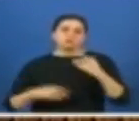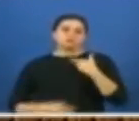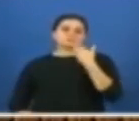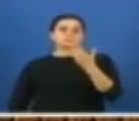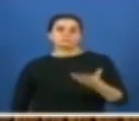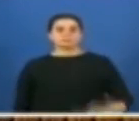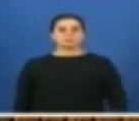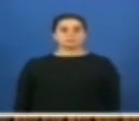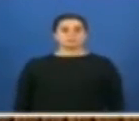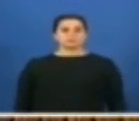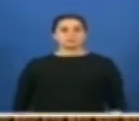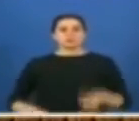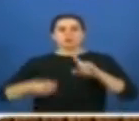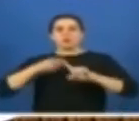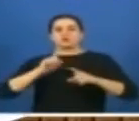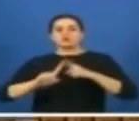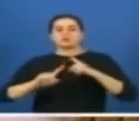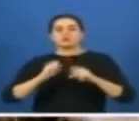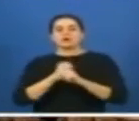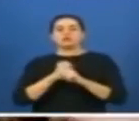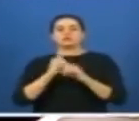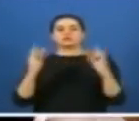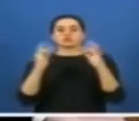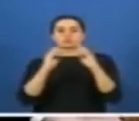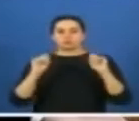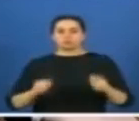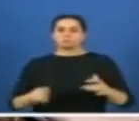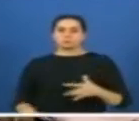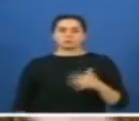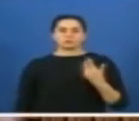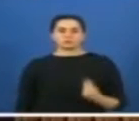getiriyorum. Osman Gazi Köprüsü yaptılar. Eyvallah çok mutluyuz.